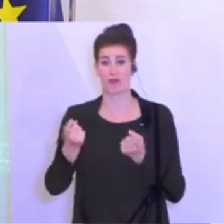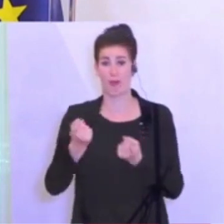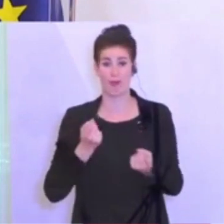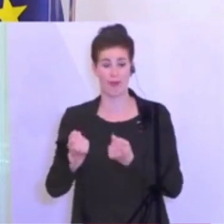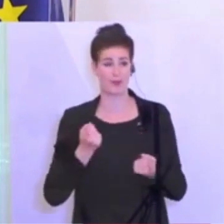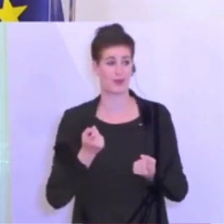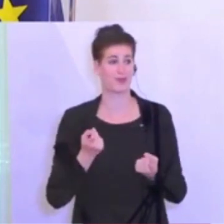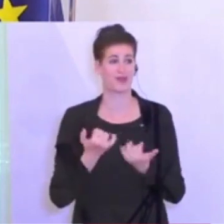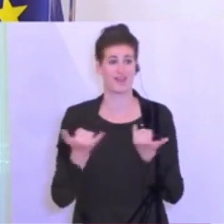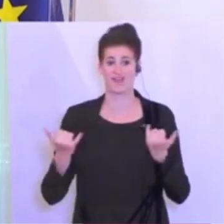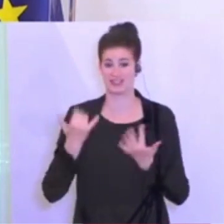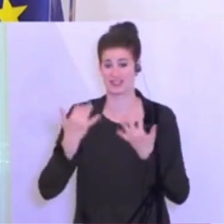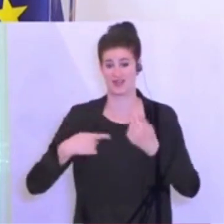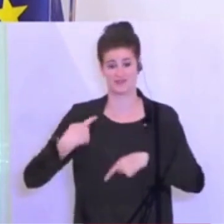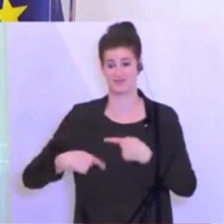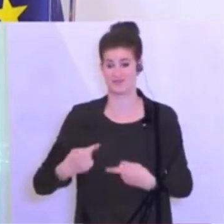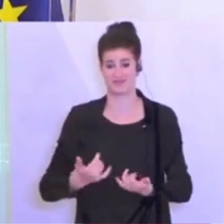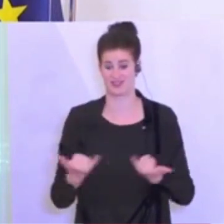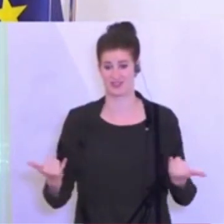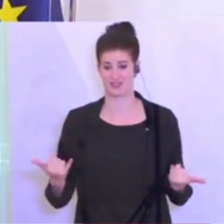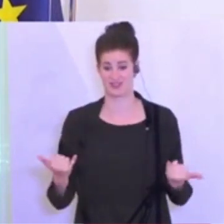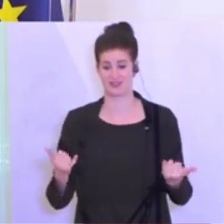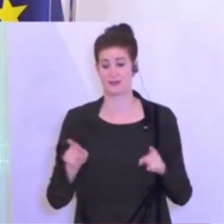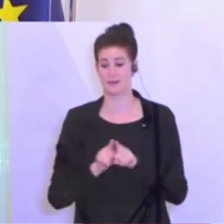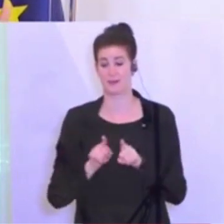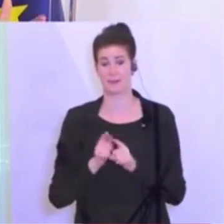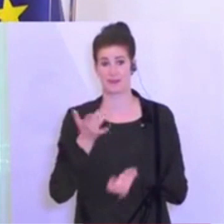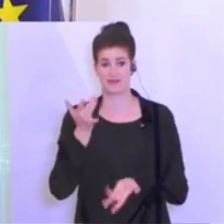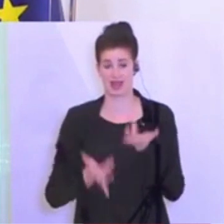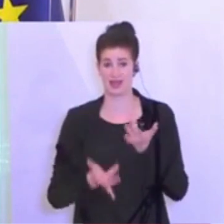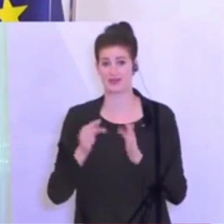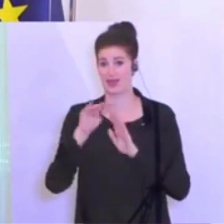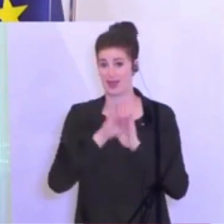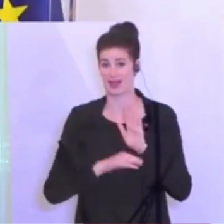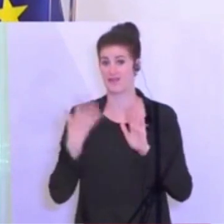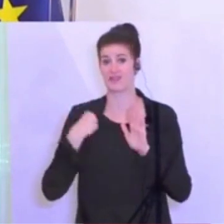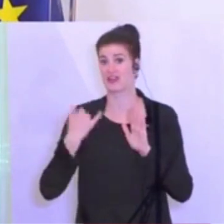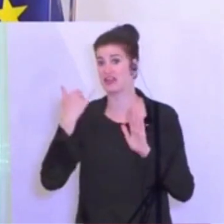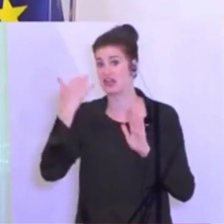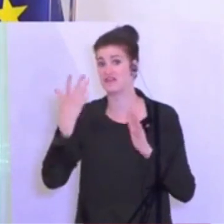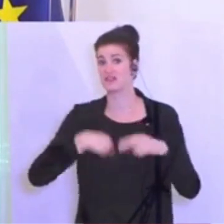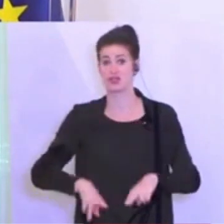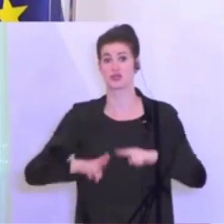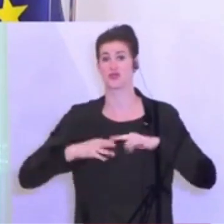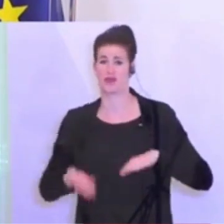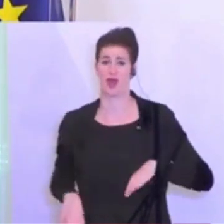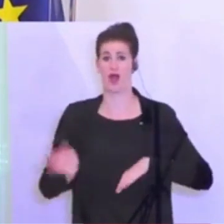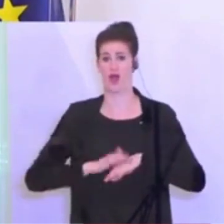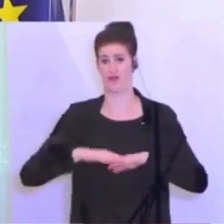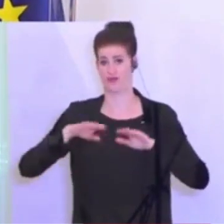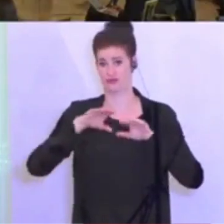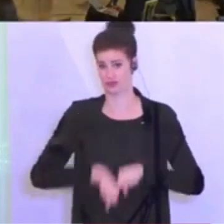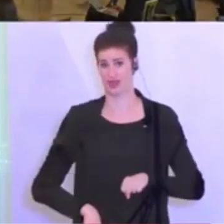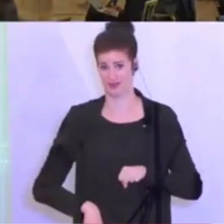wie sich die Zahlen weiterentwickeln. Und vielleicht werden die Regeln auch wieder einmal strenger werden müssen, als sie heute sind. Kann auch